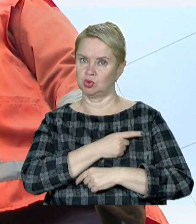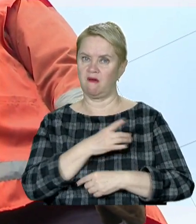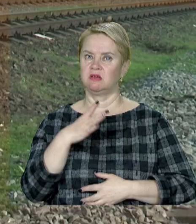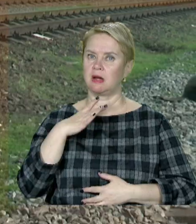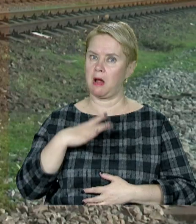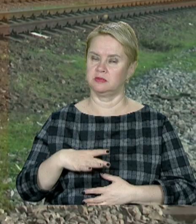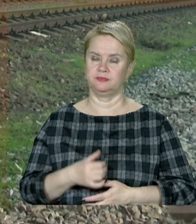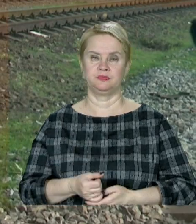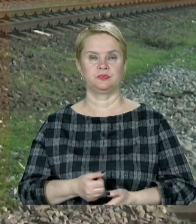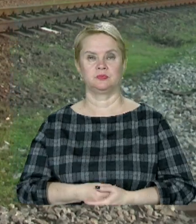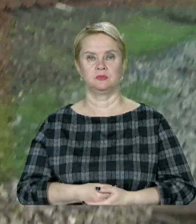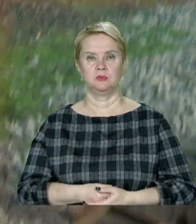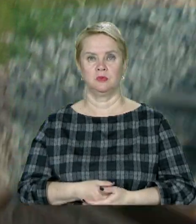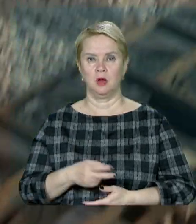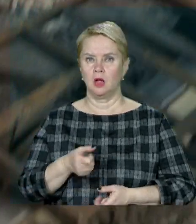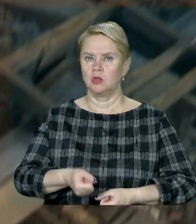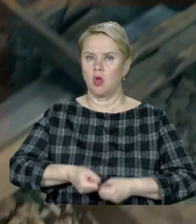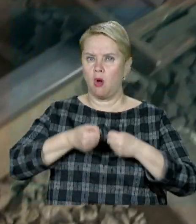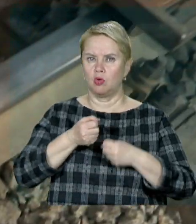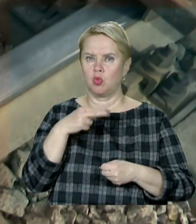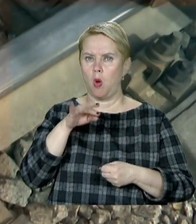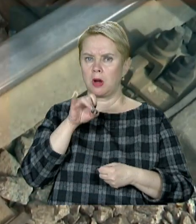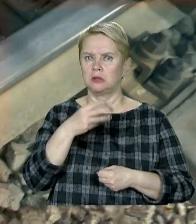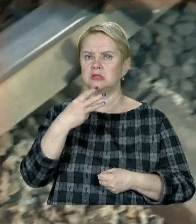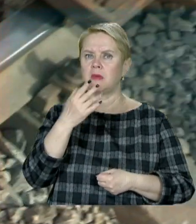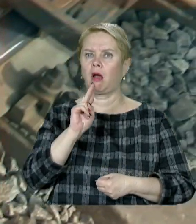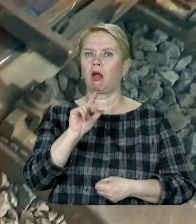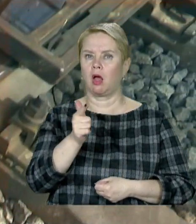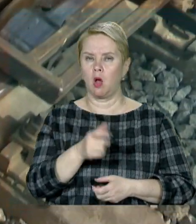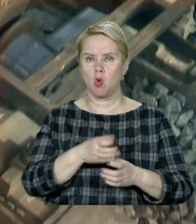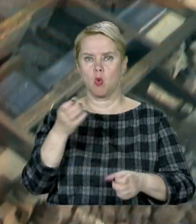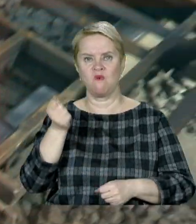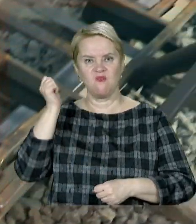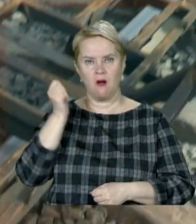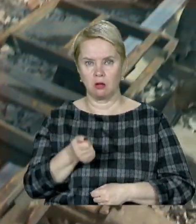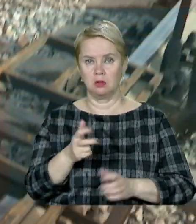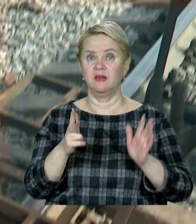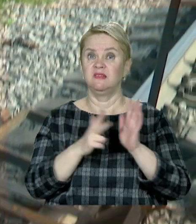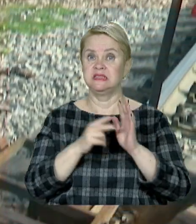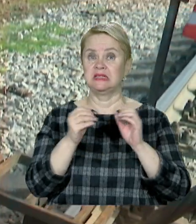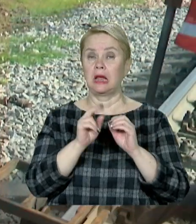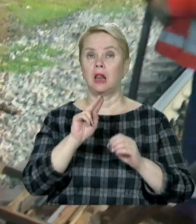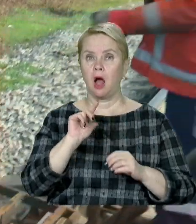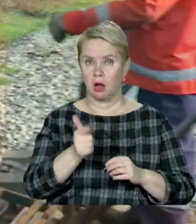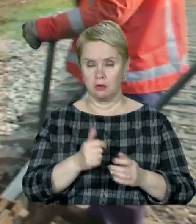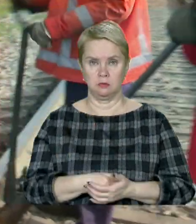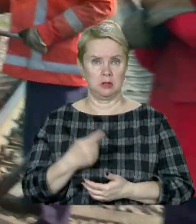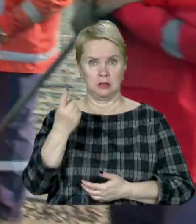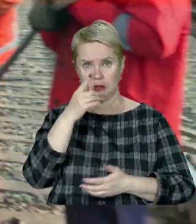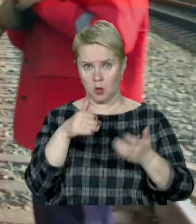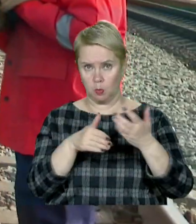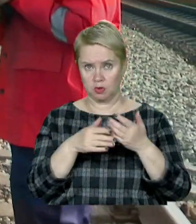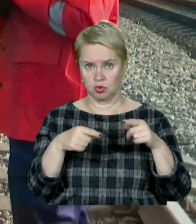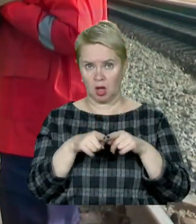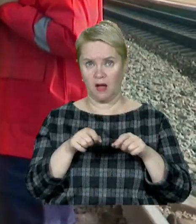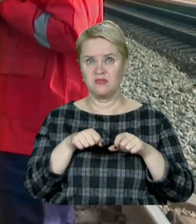витривалості. Домкрат вагою 35 кілограмів, кувалда – десь 8-10 кілограмів. Єдиний помічник